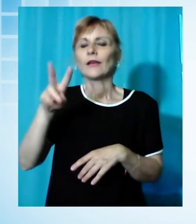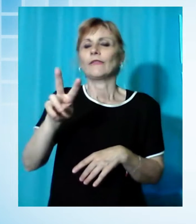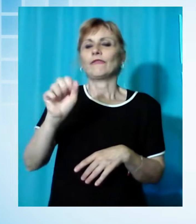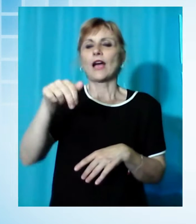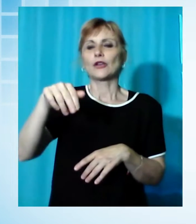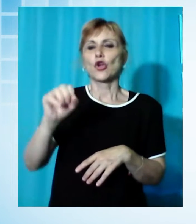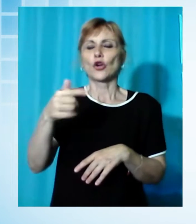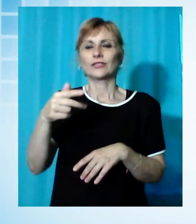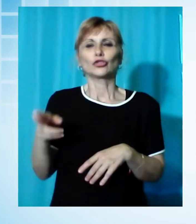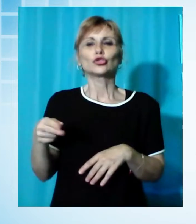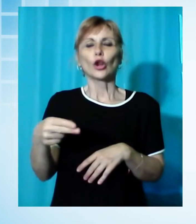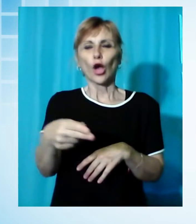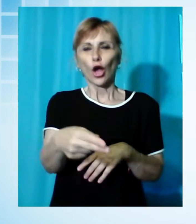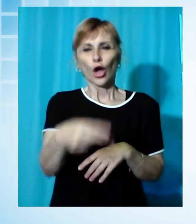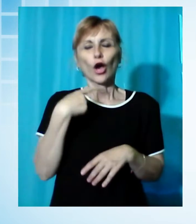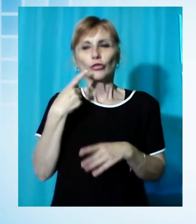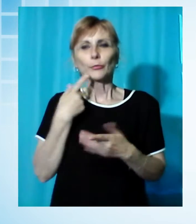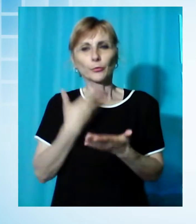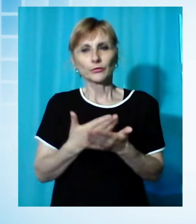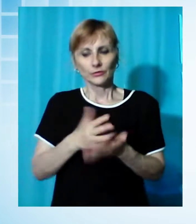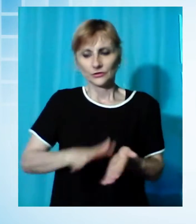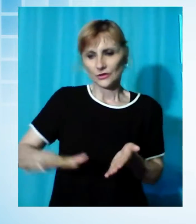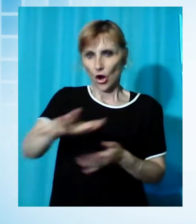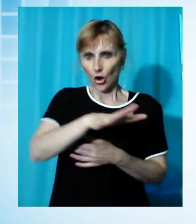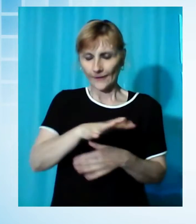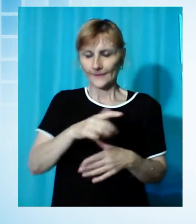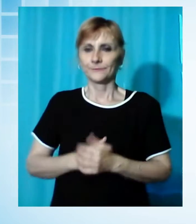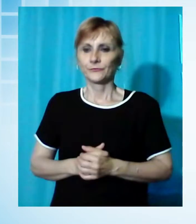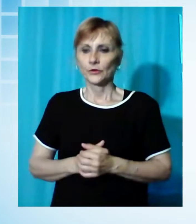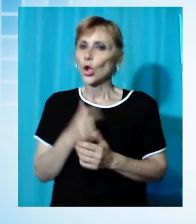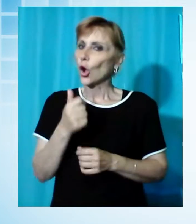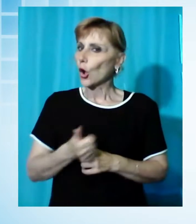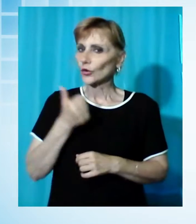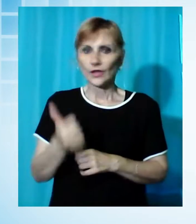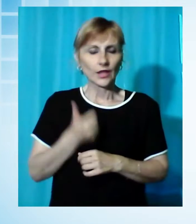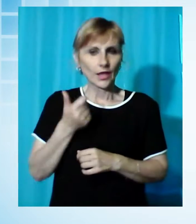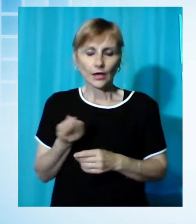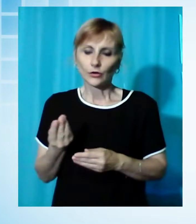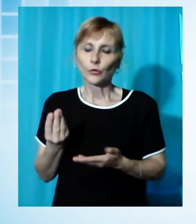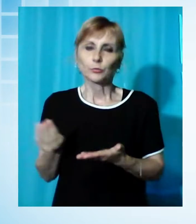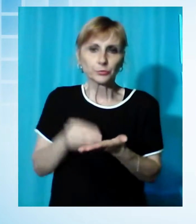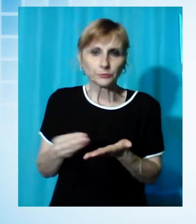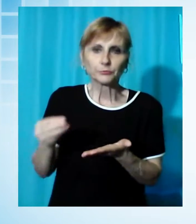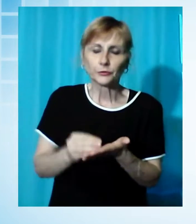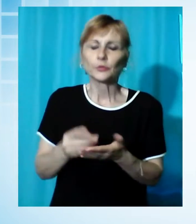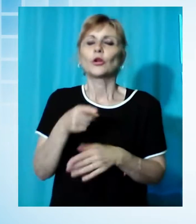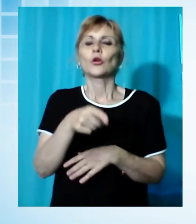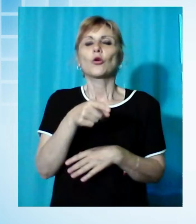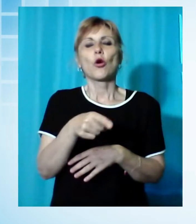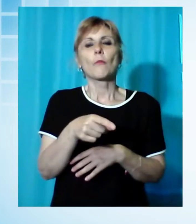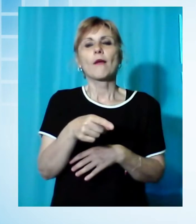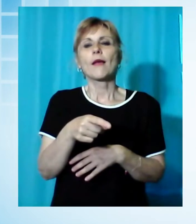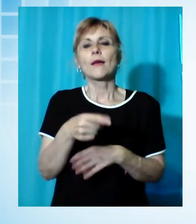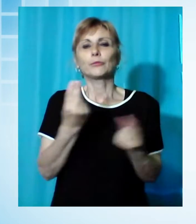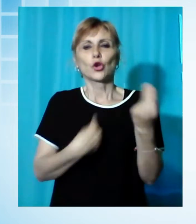trota a fare autoctona. Prosegue anno dopo anno il progetto per il ripopolamento dei torrenti e dei corsi d'acqua della provincia di